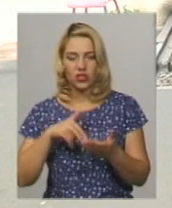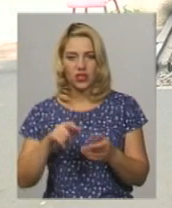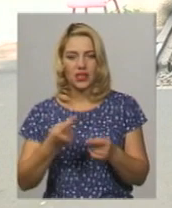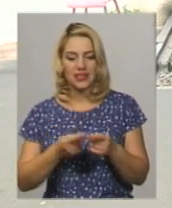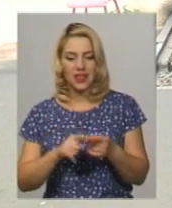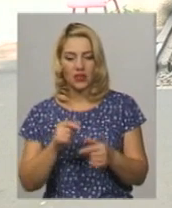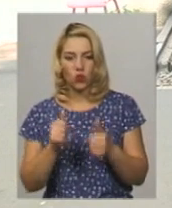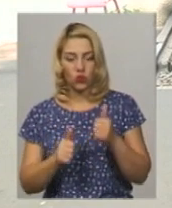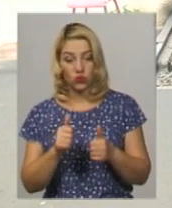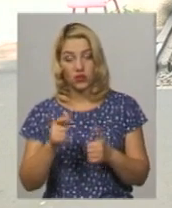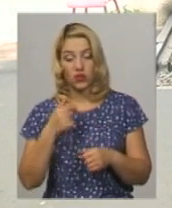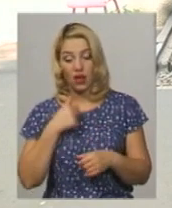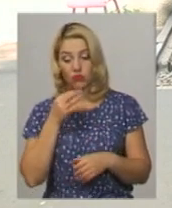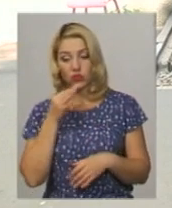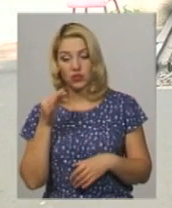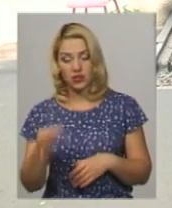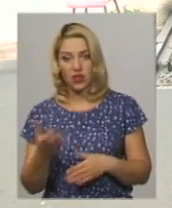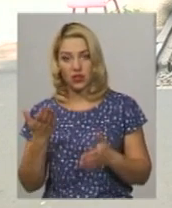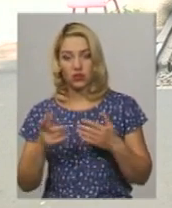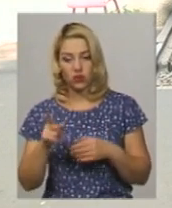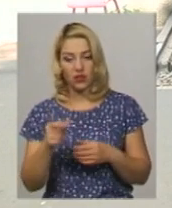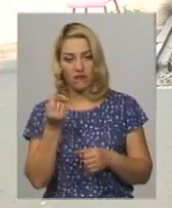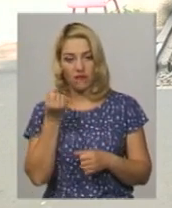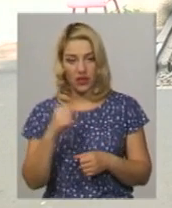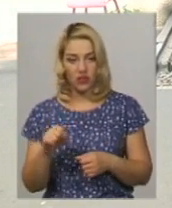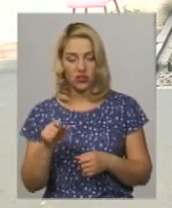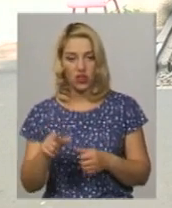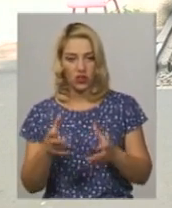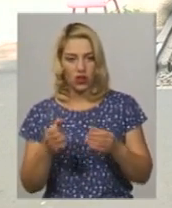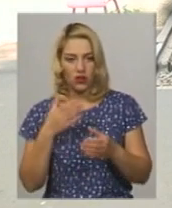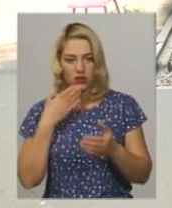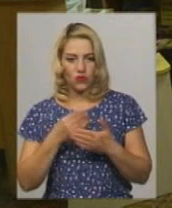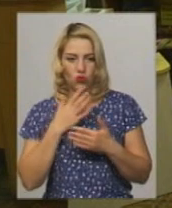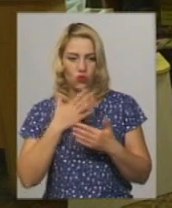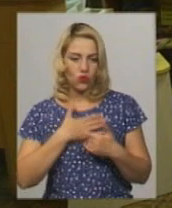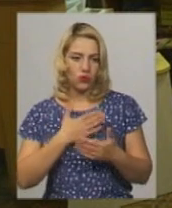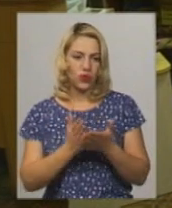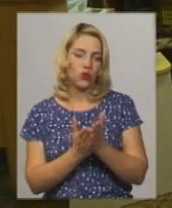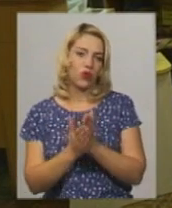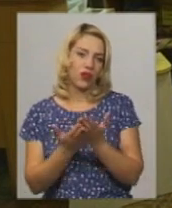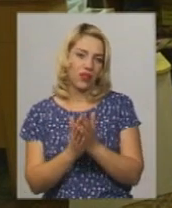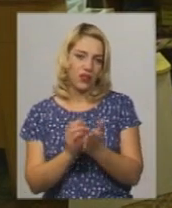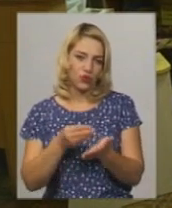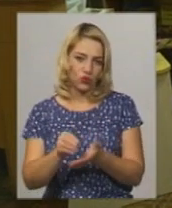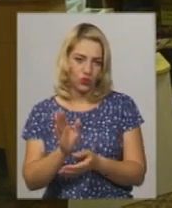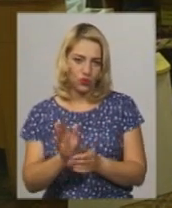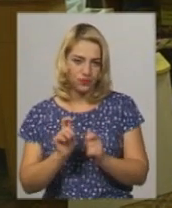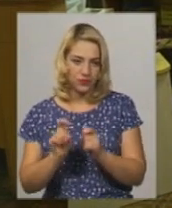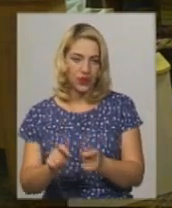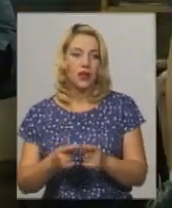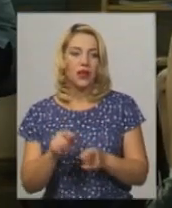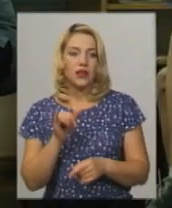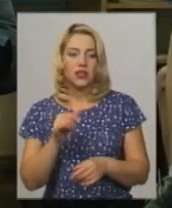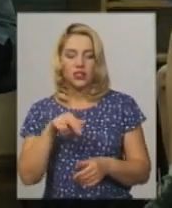конкурс. Я йому сказала, що якщо ти виграєш, ти отримаєш свою улюблену книжку. Член журі і письменник Віталій Міхалевський